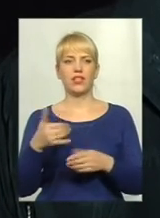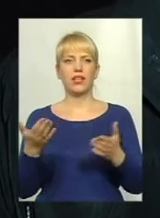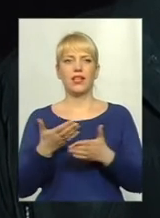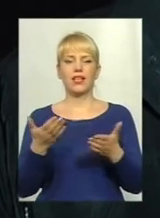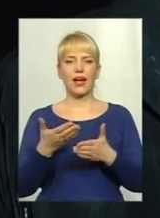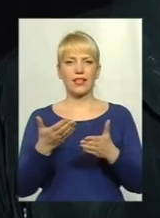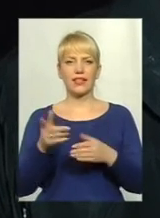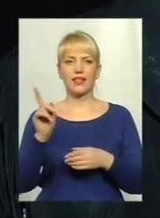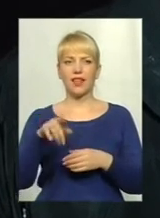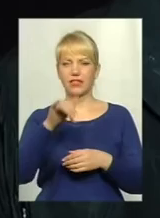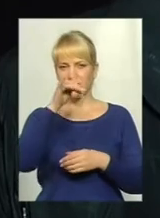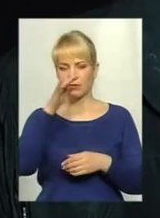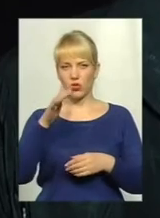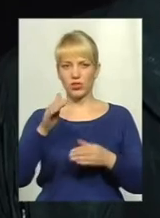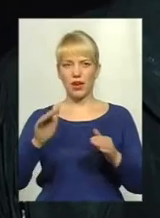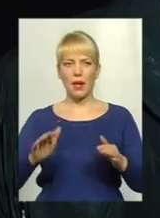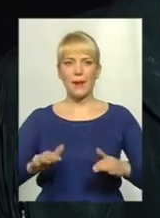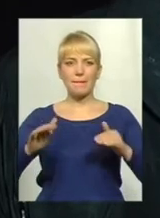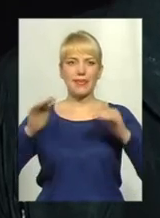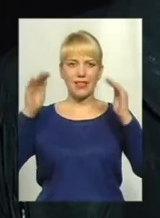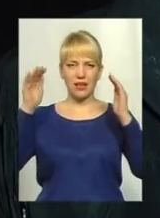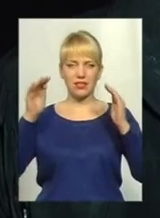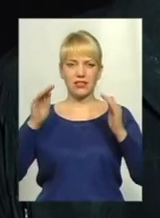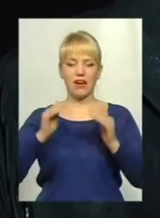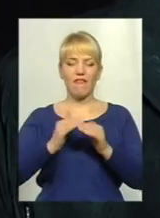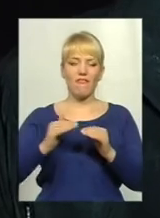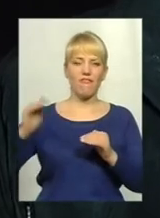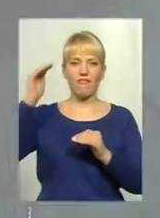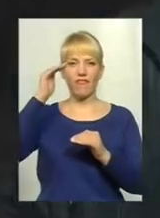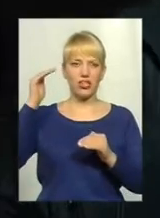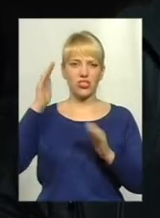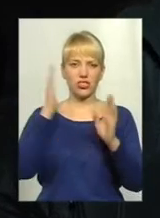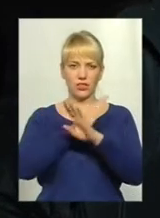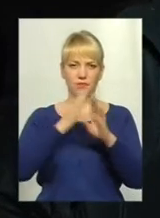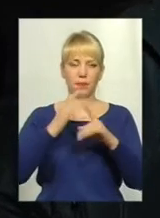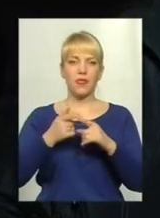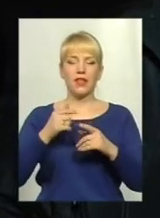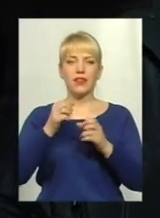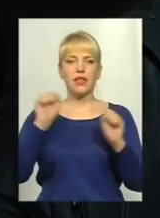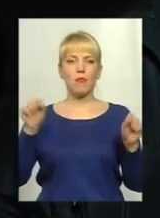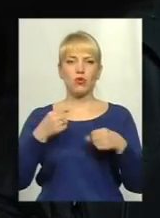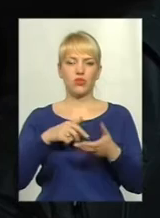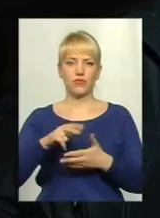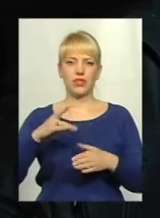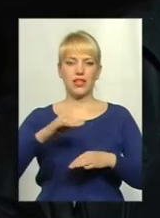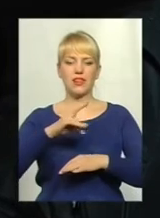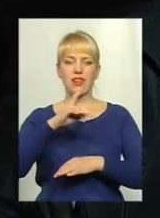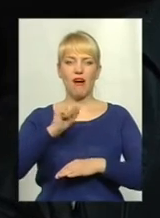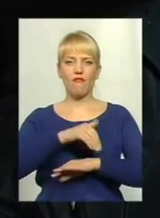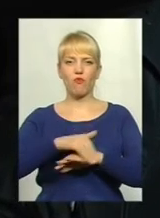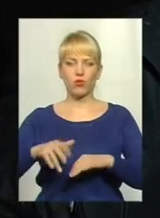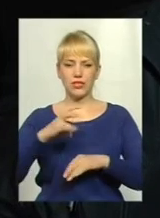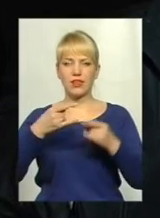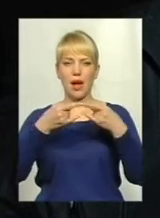не в змозі піднятися у вищі слої атмосфери. Неможливо вийти на вулицю. На балконах все